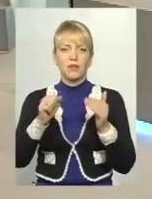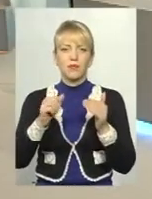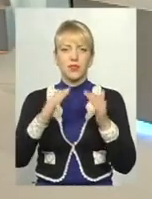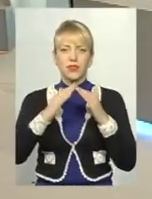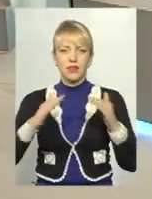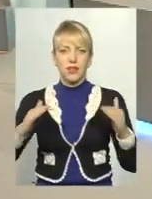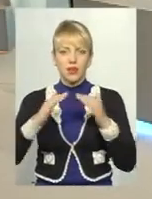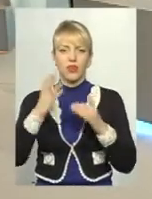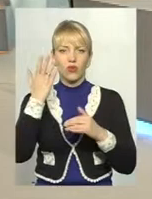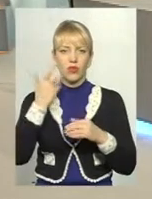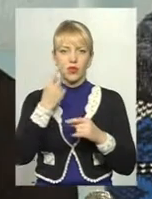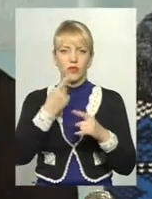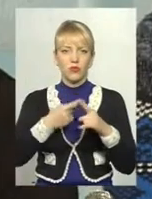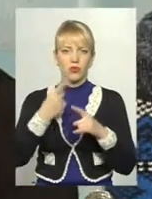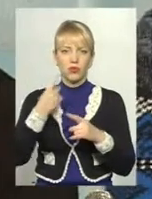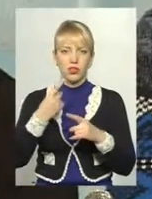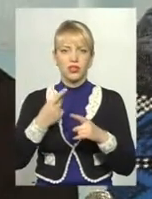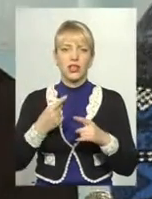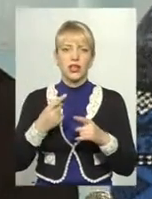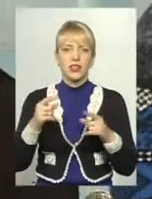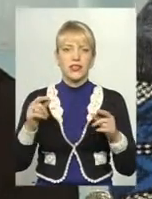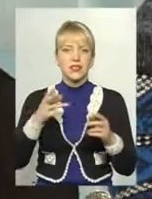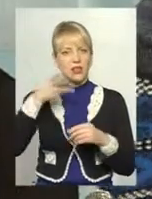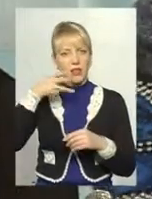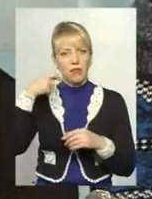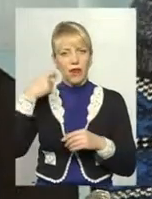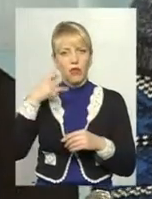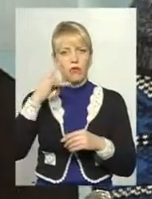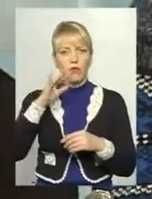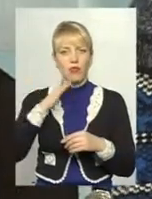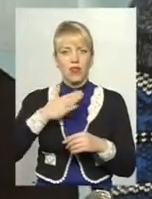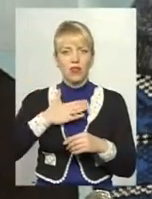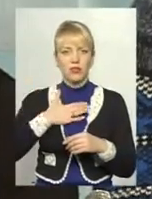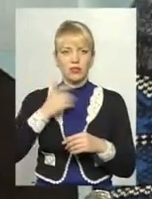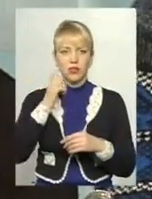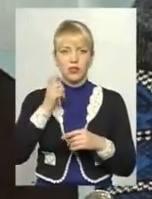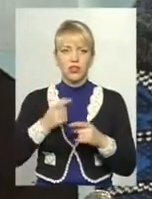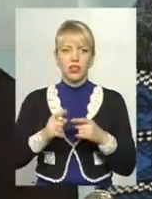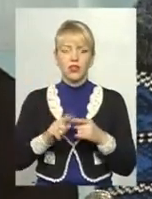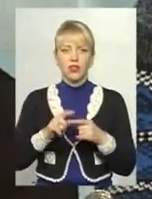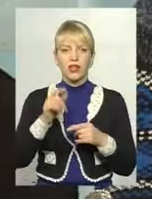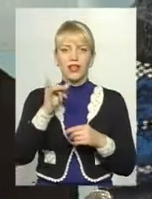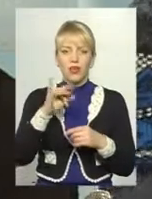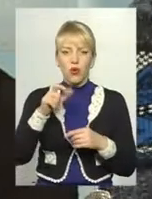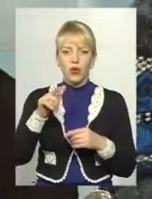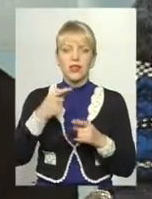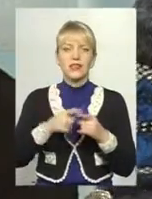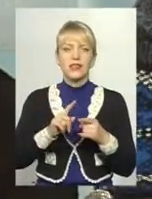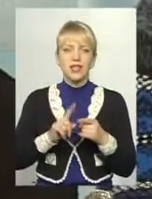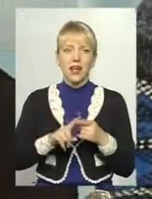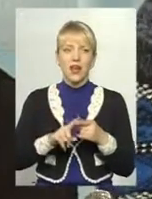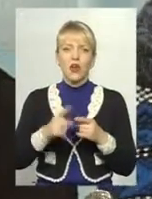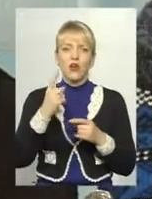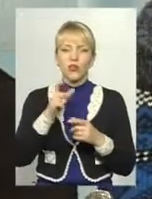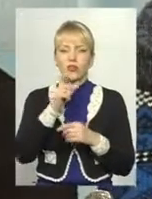один плюс один знімали про нас передачу «Доброго ранку, Україна», то, на жаль, оператор говорить, Ігор, це одне з небагатьох міст, куди вже камеру, так як